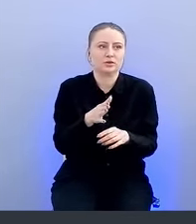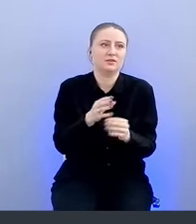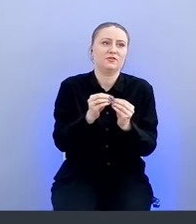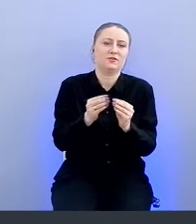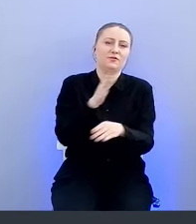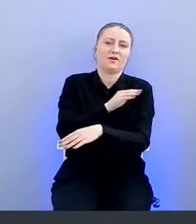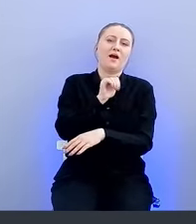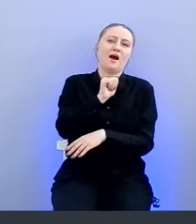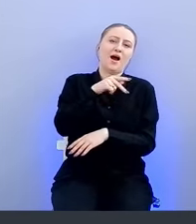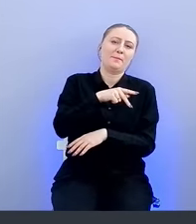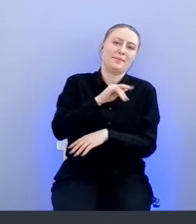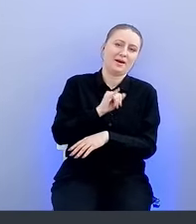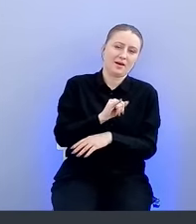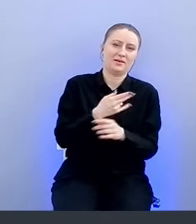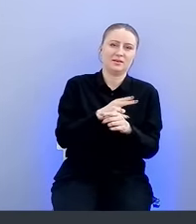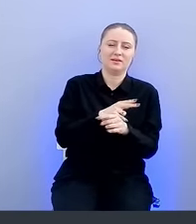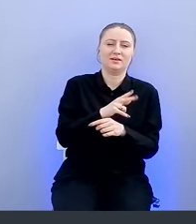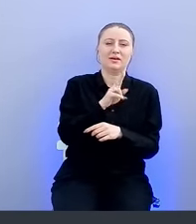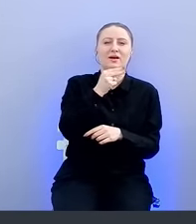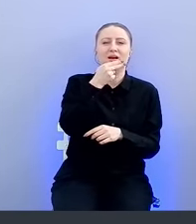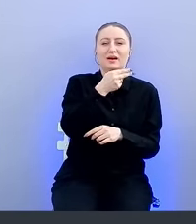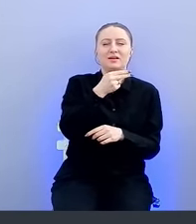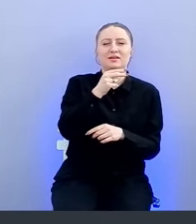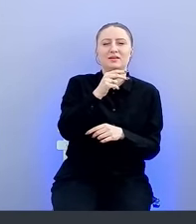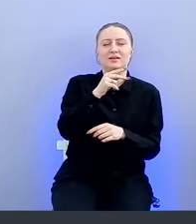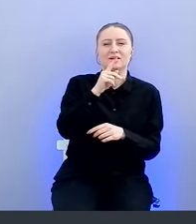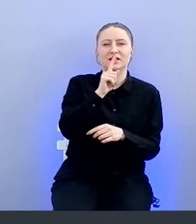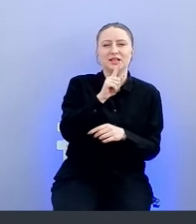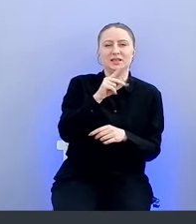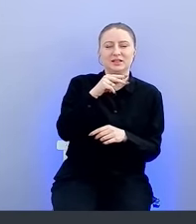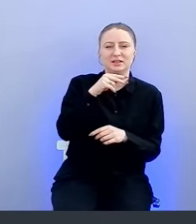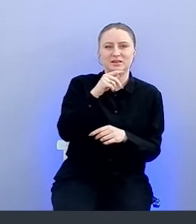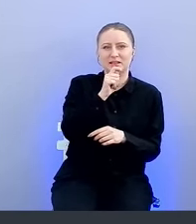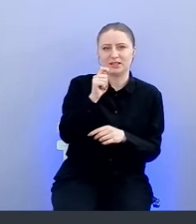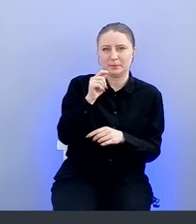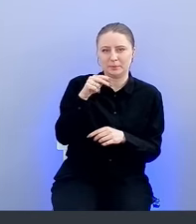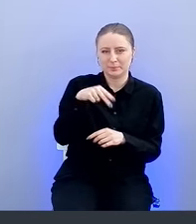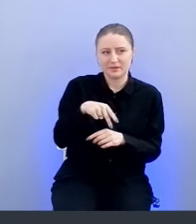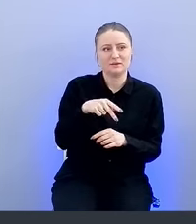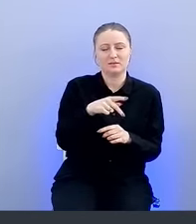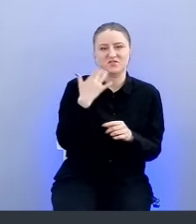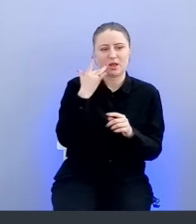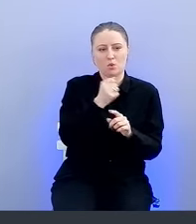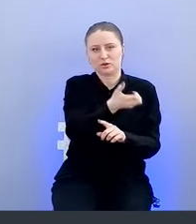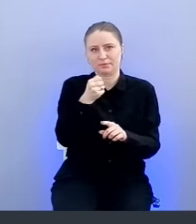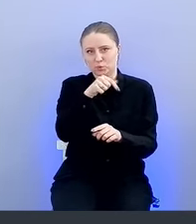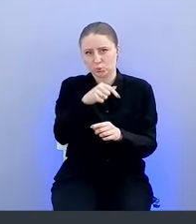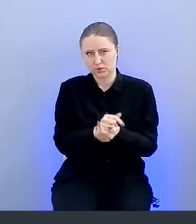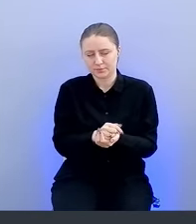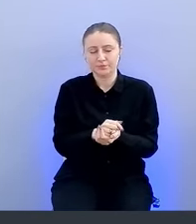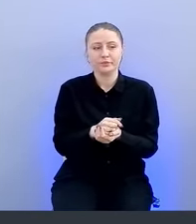обычный HTTPS, который можно дернуть. В чем здесь дополнение, сейчас стараюсь ускориться,